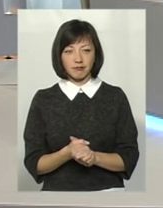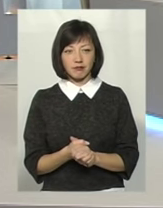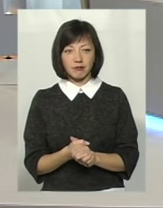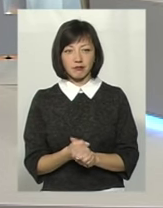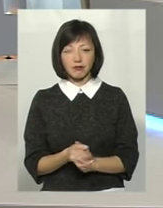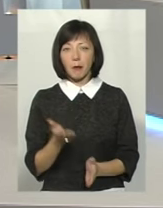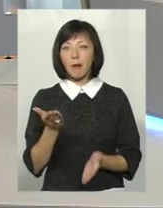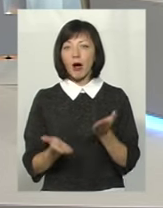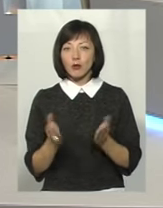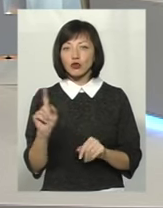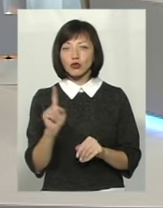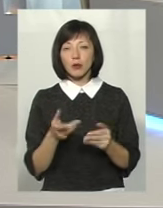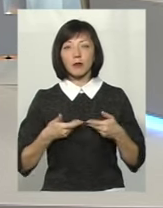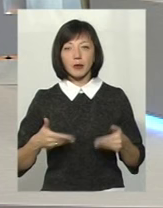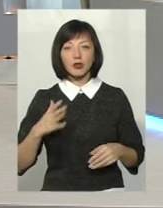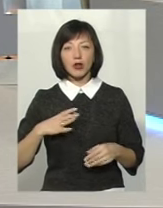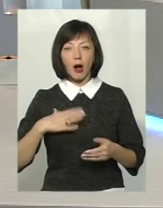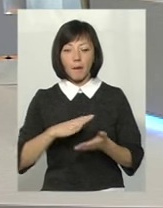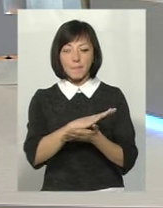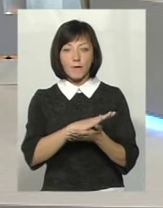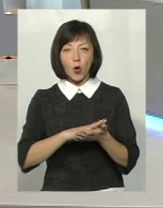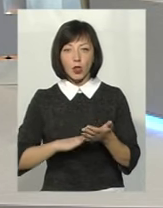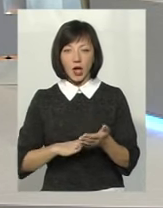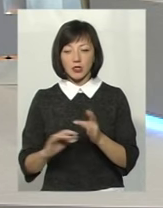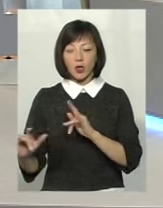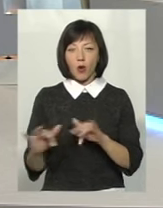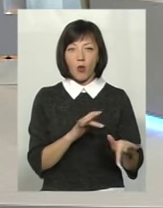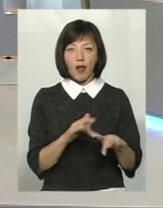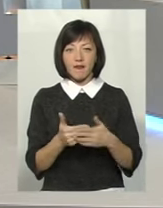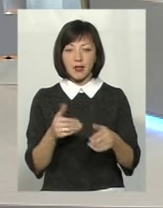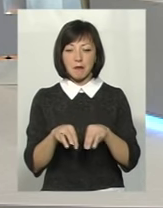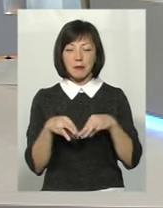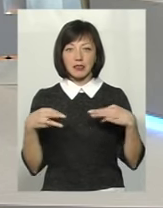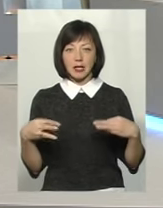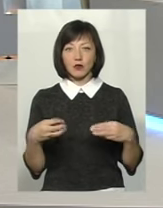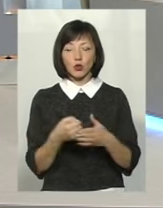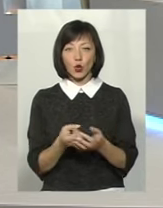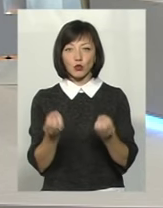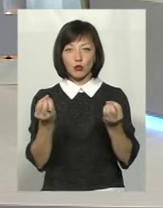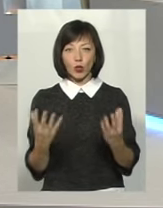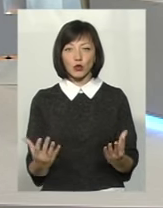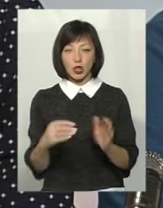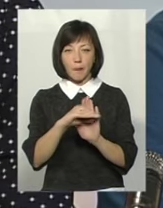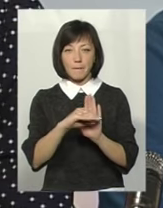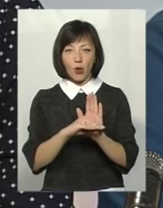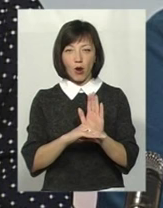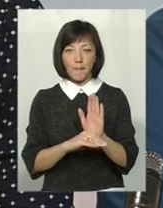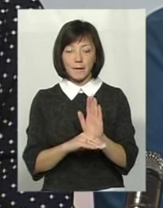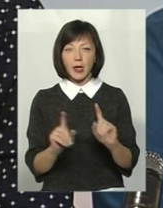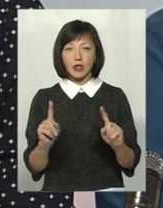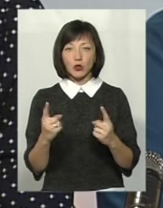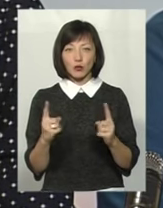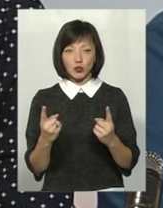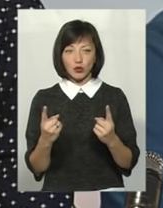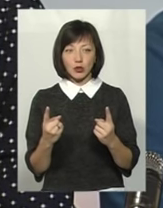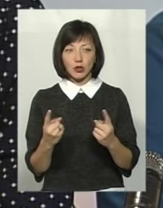Мабуть, що ми чекаємо, що подальших кроків від Міністерства освіти до спрощення програм. Тому що